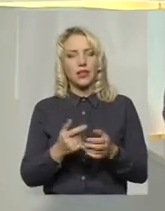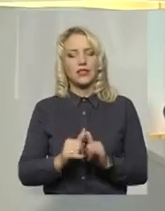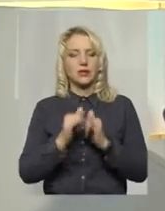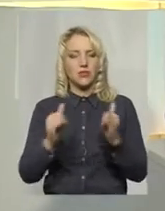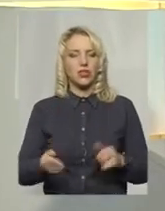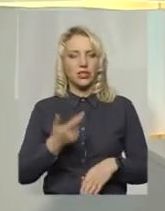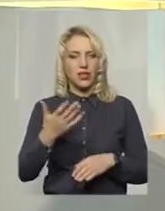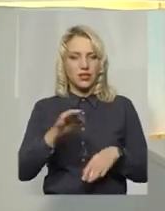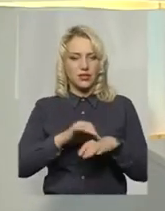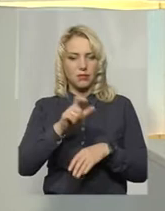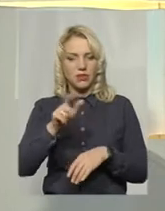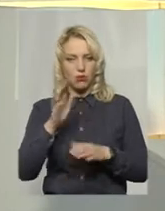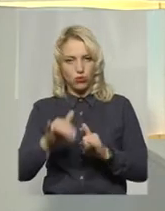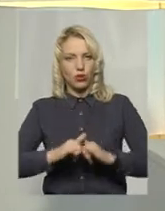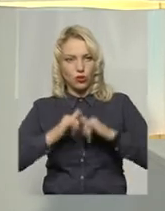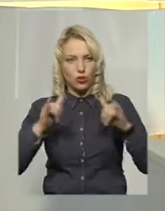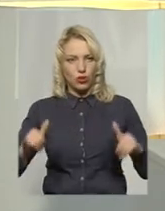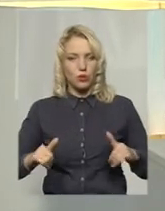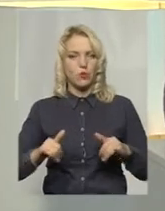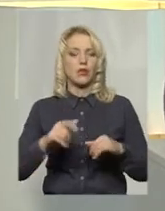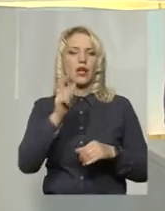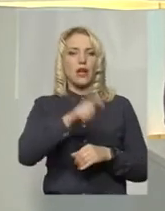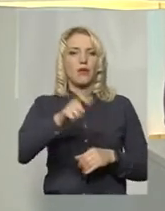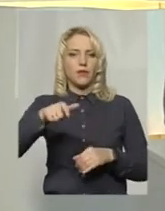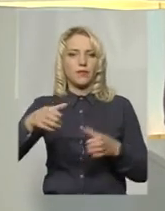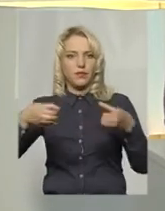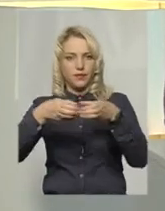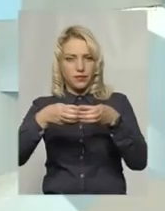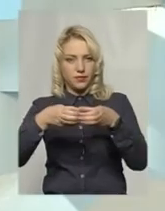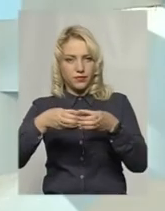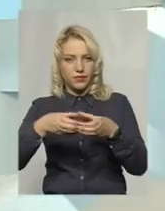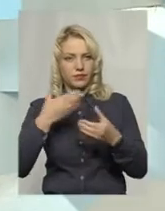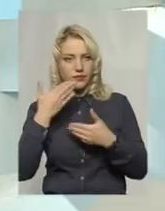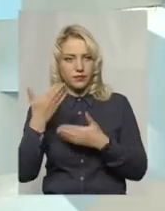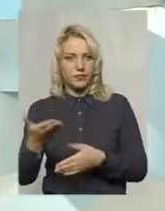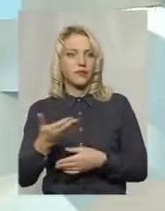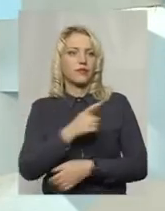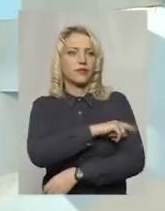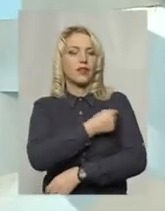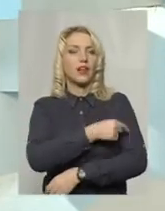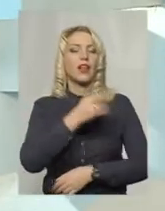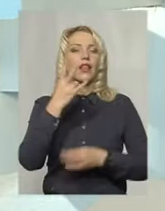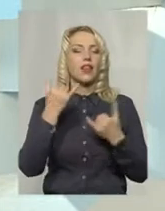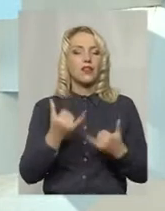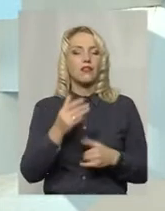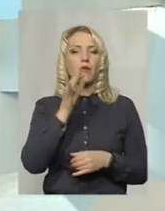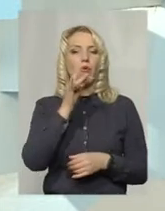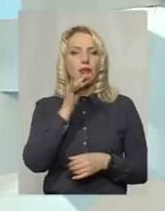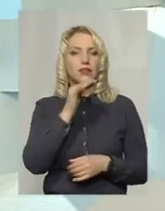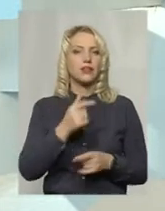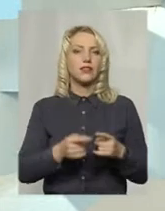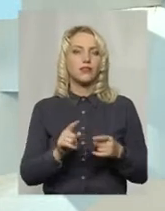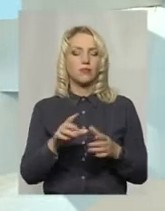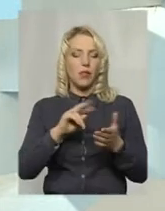пацієнтів, відповідно, будете розширювати іколо працівників медичних? На даний момент в